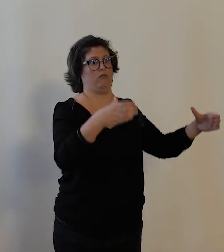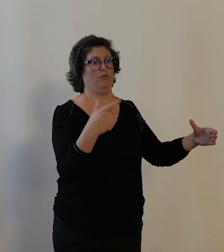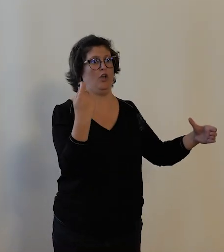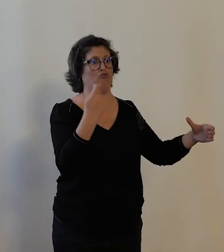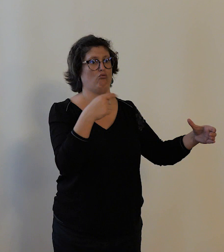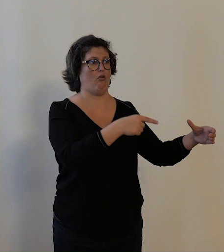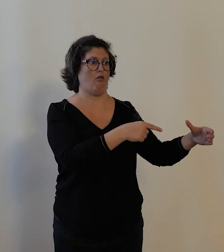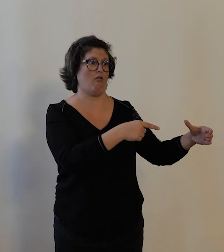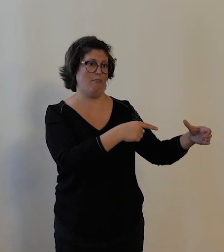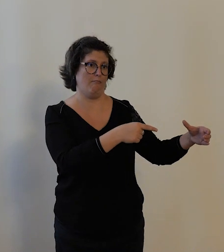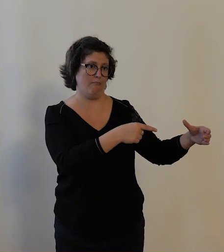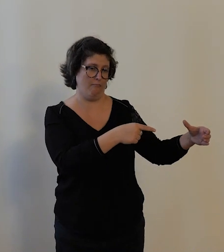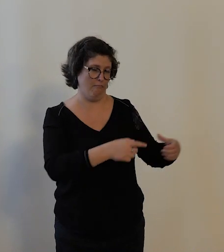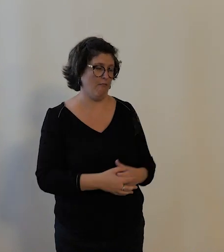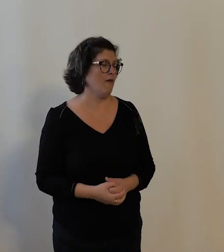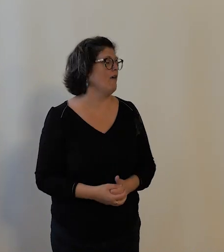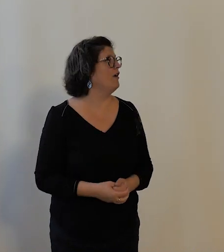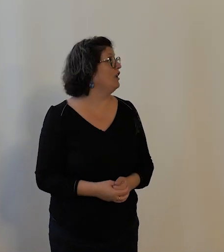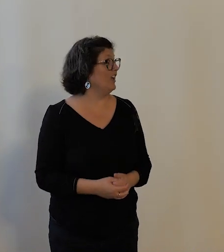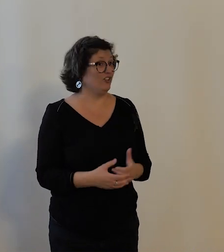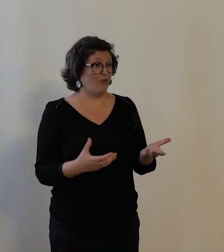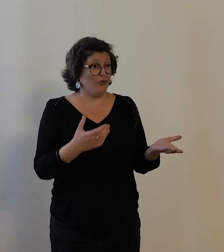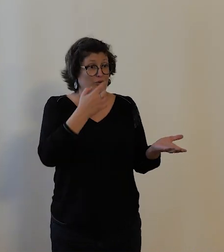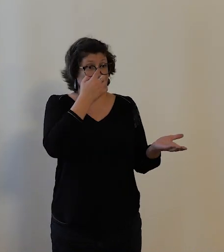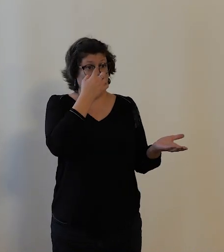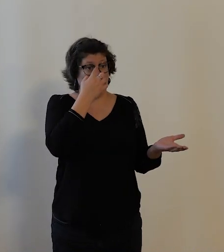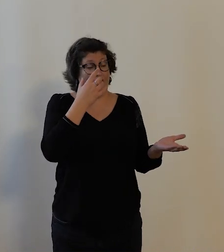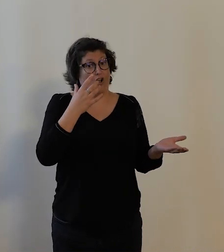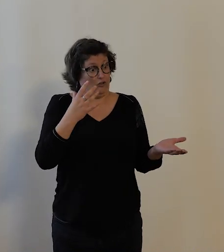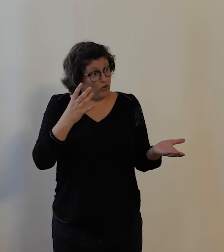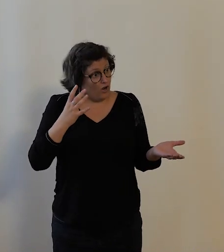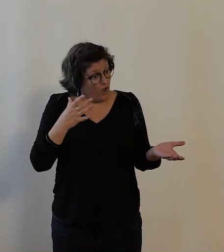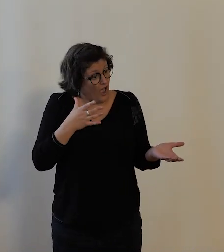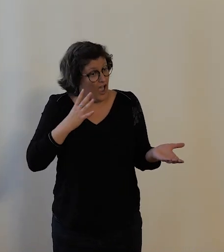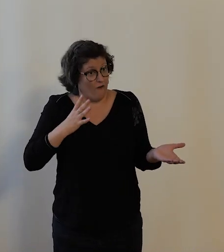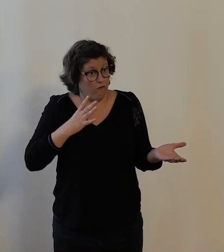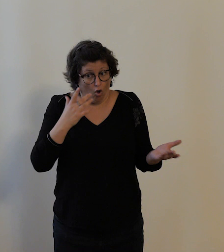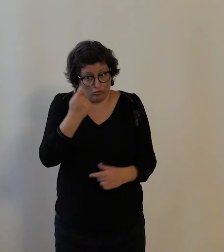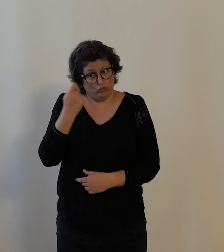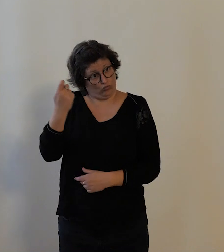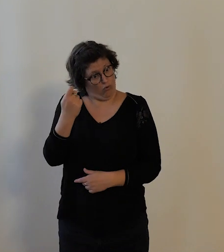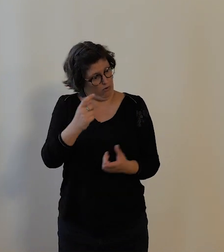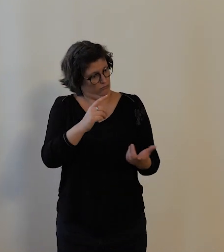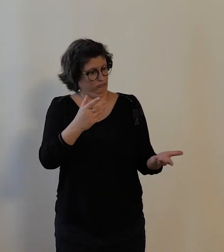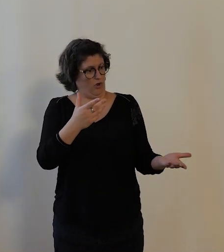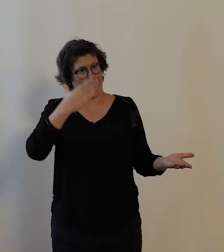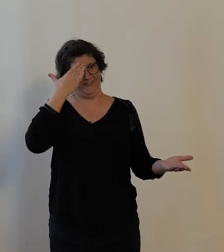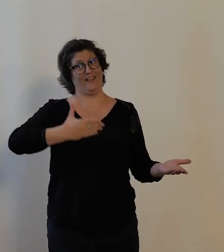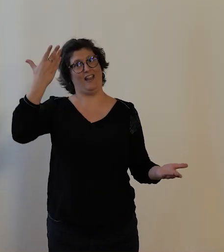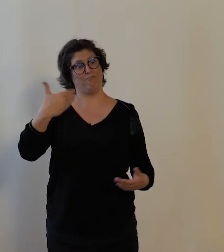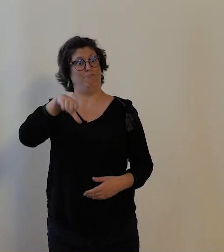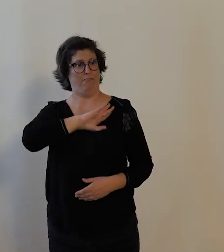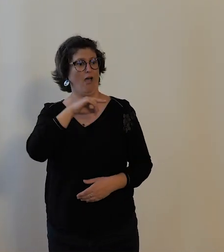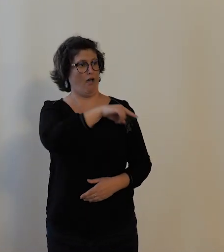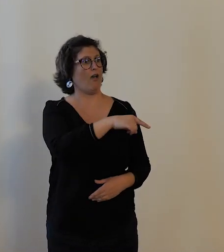de Tours est à Tours une véritable institution à tel point que le